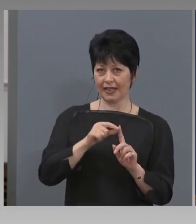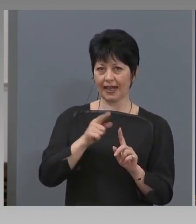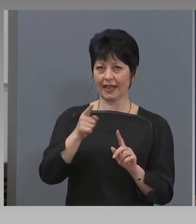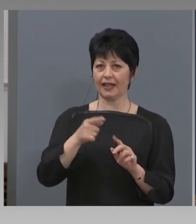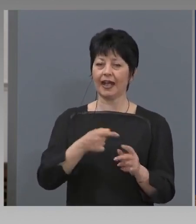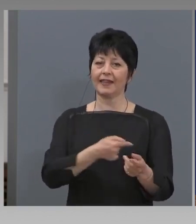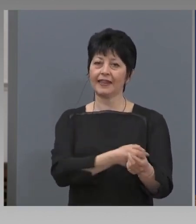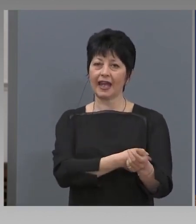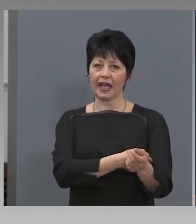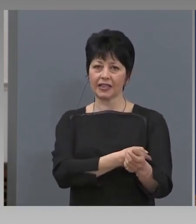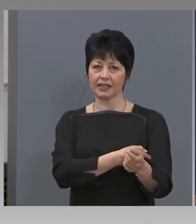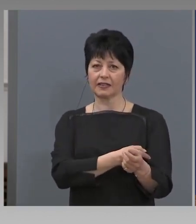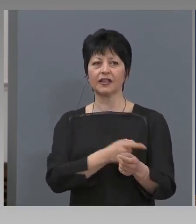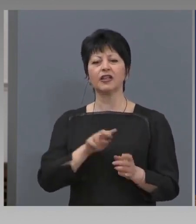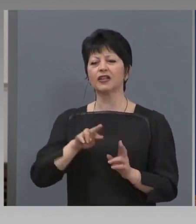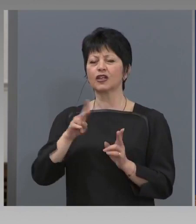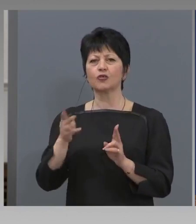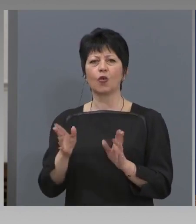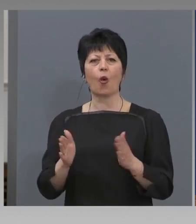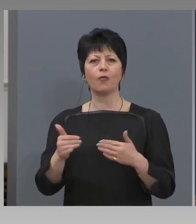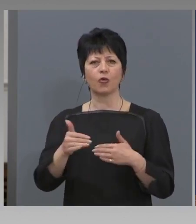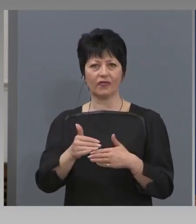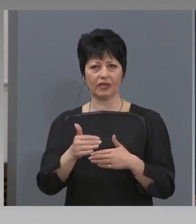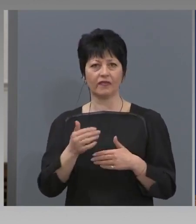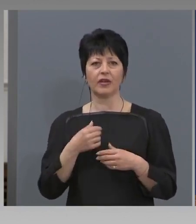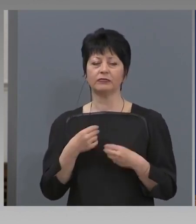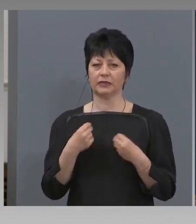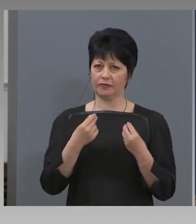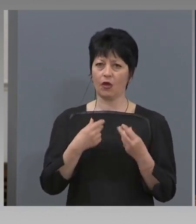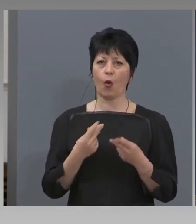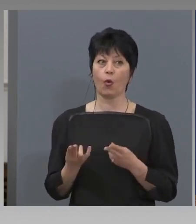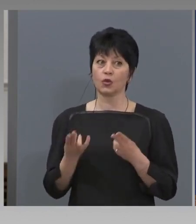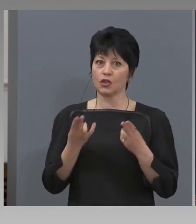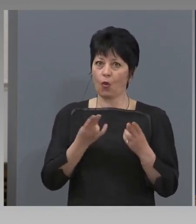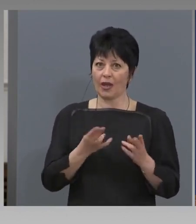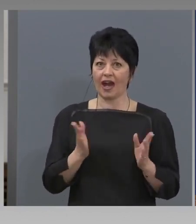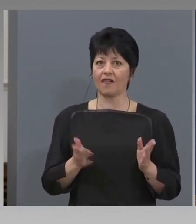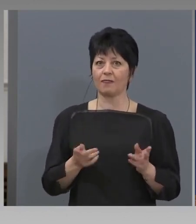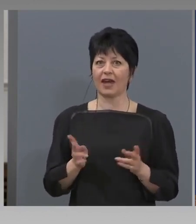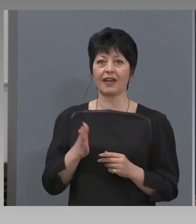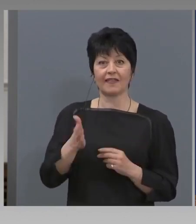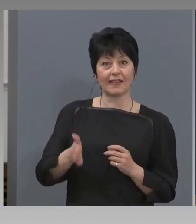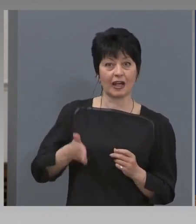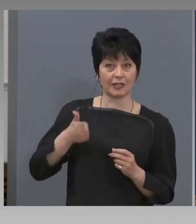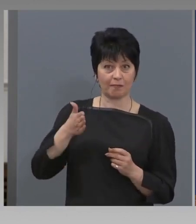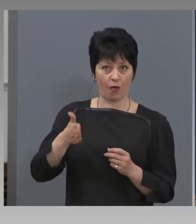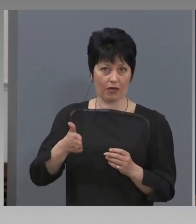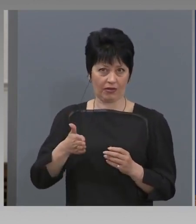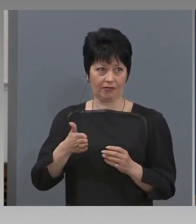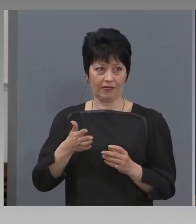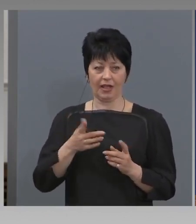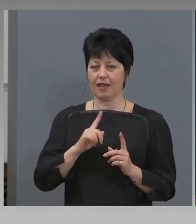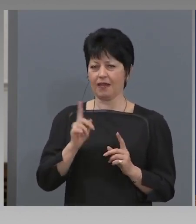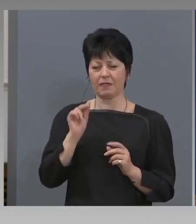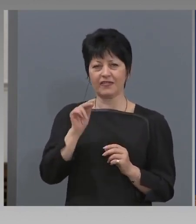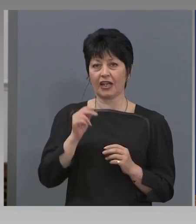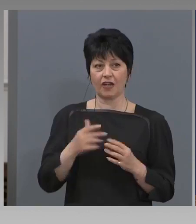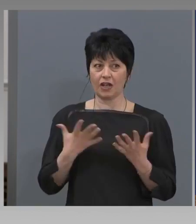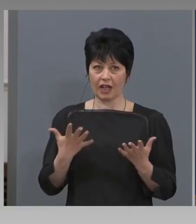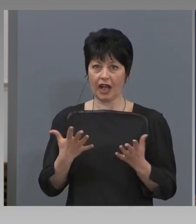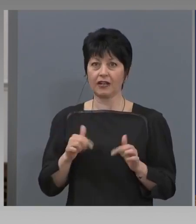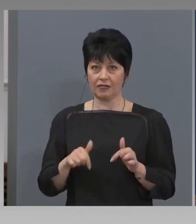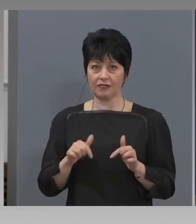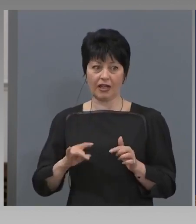И вече сме осигурили и транспорта. Не искам да ви казвам как се осигурява транспорт, въздушен при това. По това